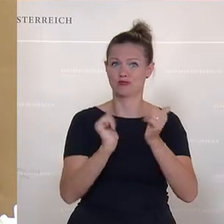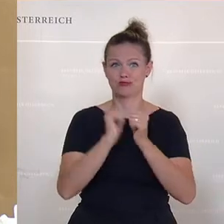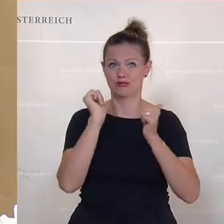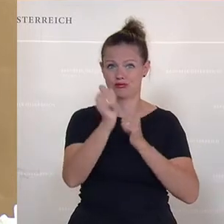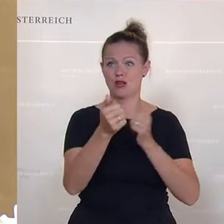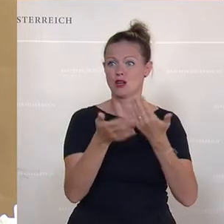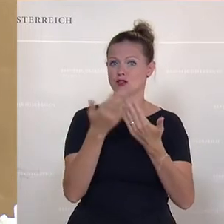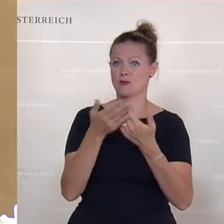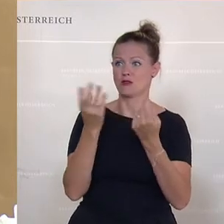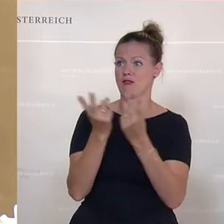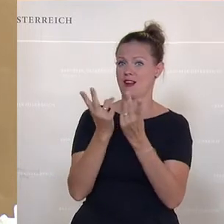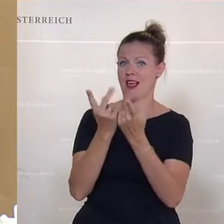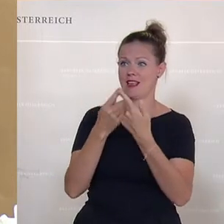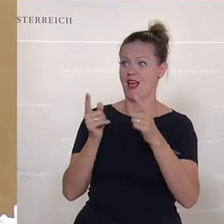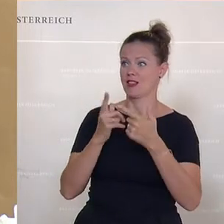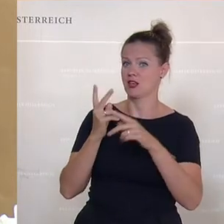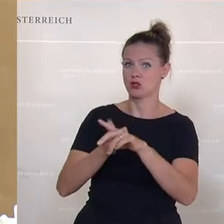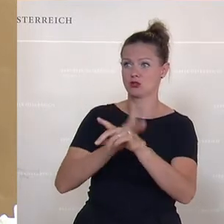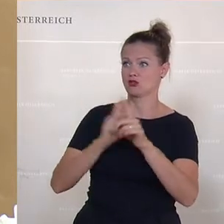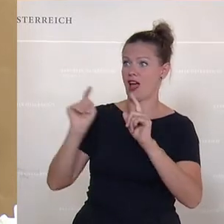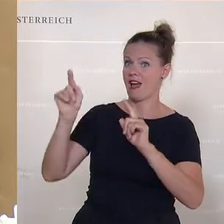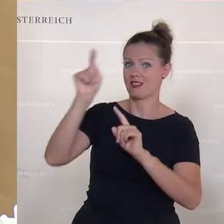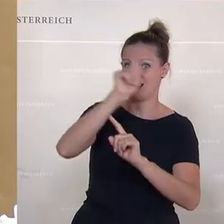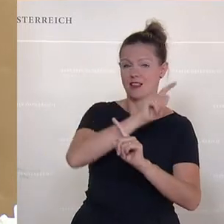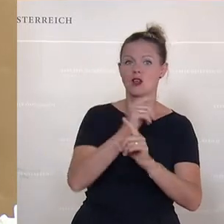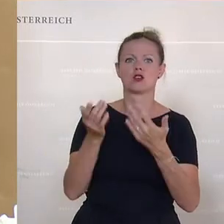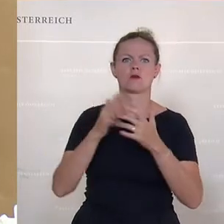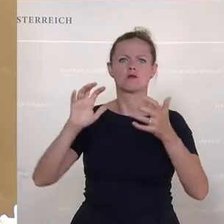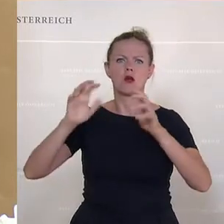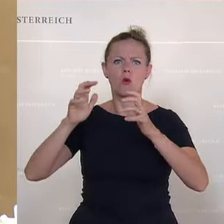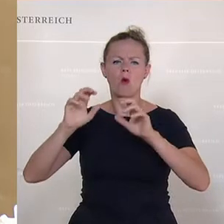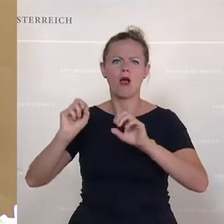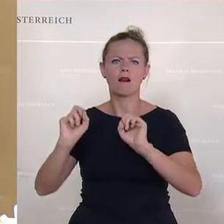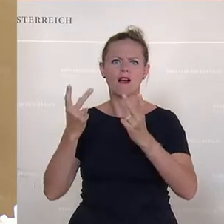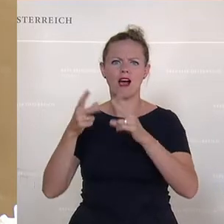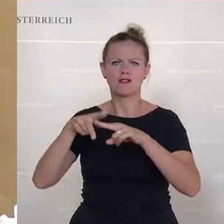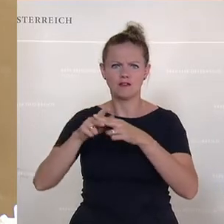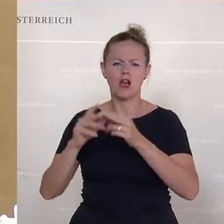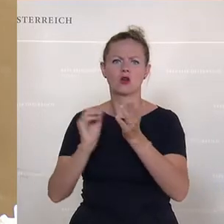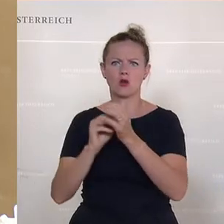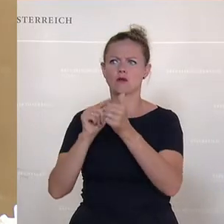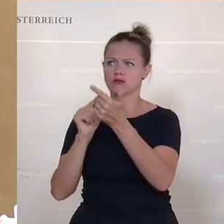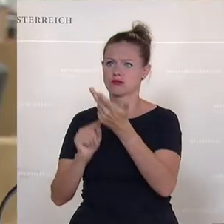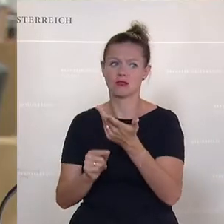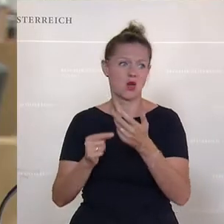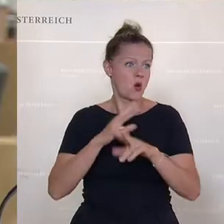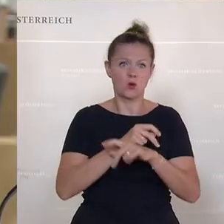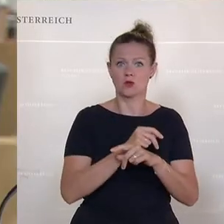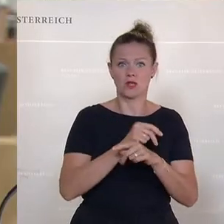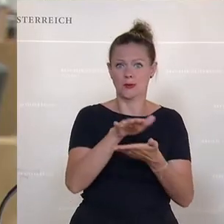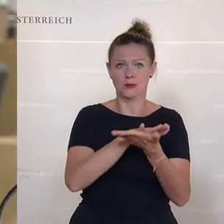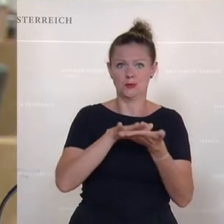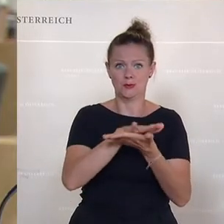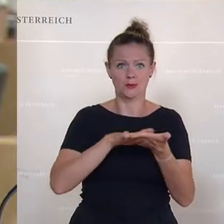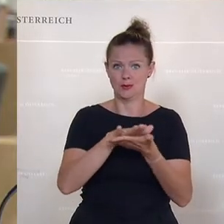um andere Staaten geht, die haben es vielleicht leichter, wenn die Kohlekraftwerke haben etc. In Österreich gibt es das alles zum Glück nicht mehr. Und deswegen sind